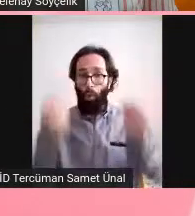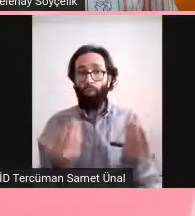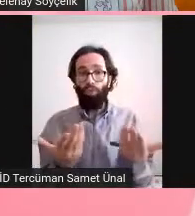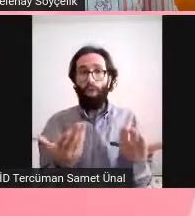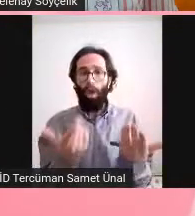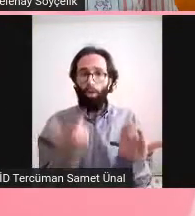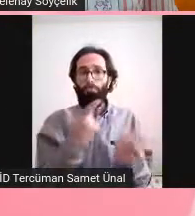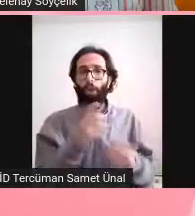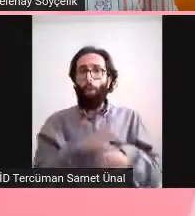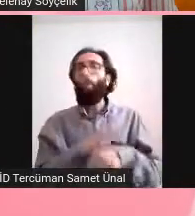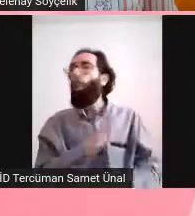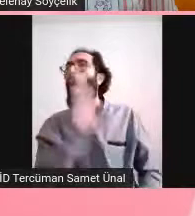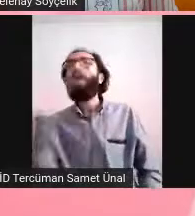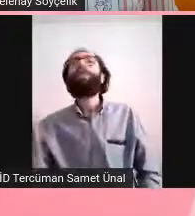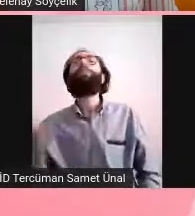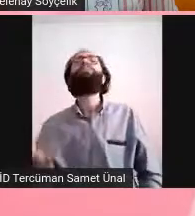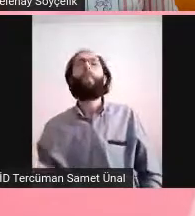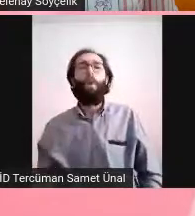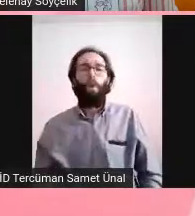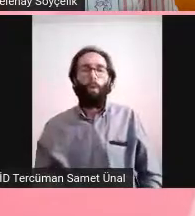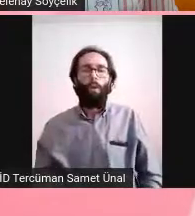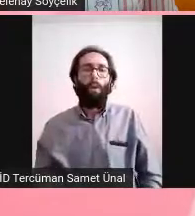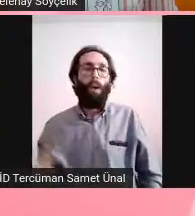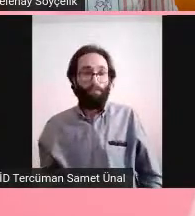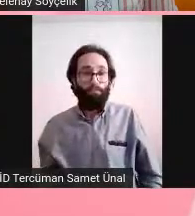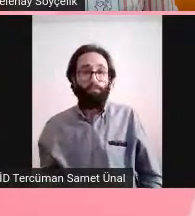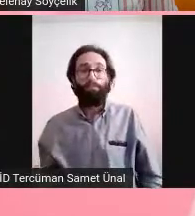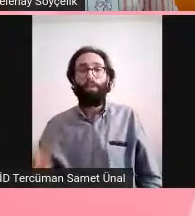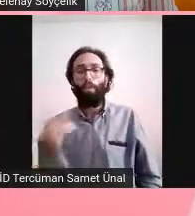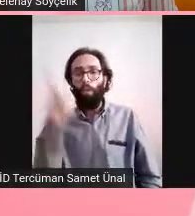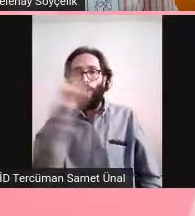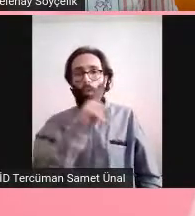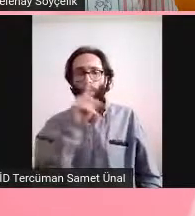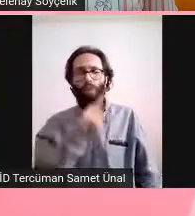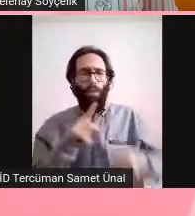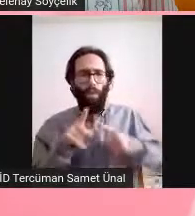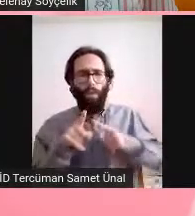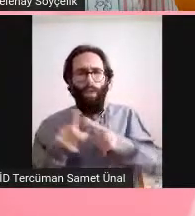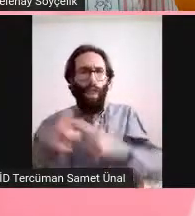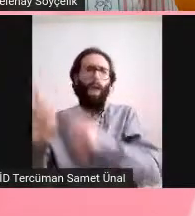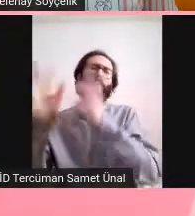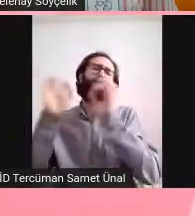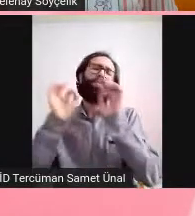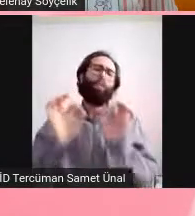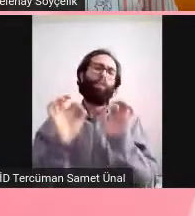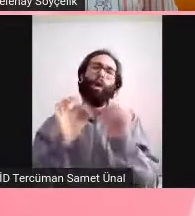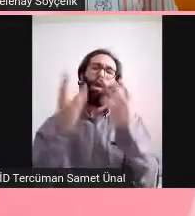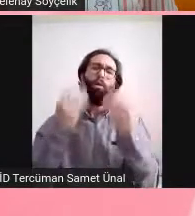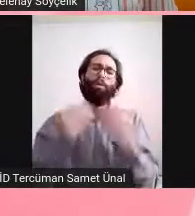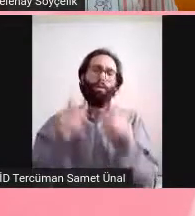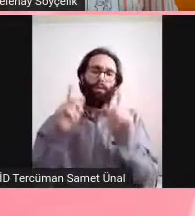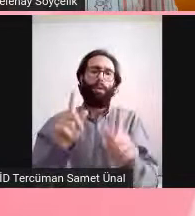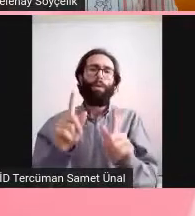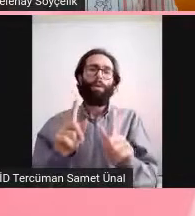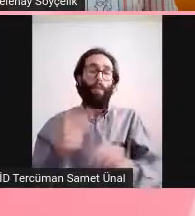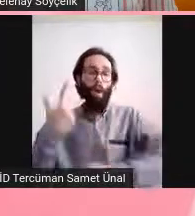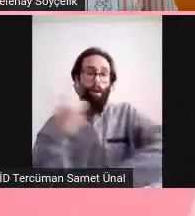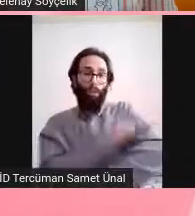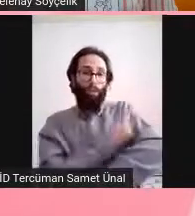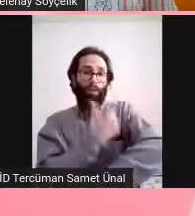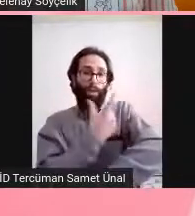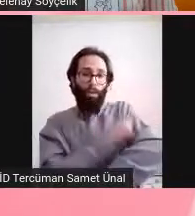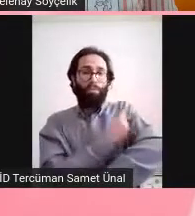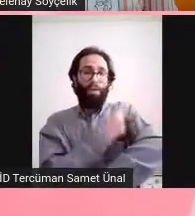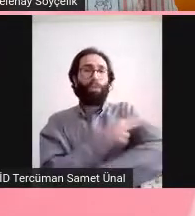Onun için daha rutin bir takip olsa daha iyi olur. Bu aşının bütün dünyada